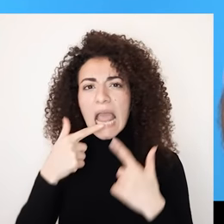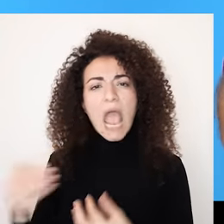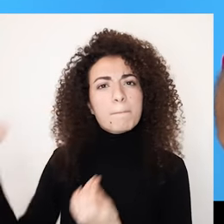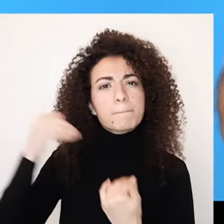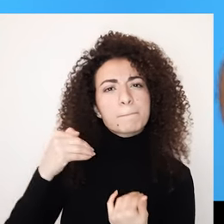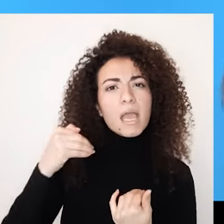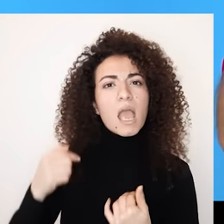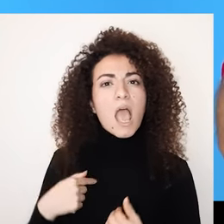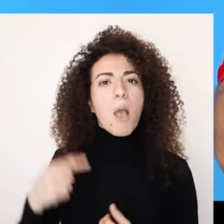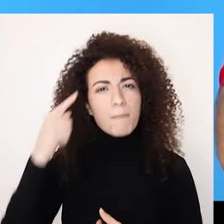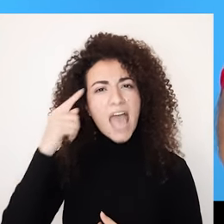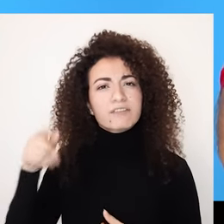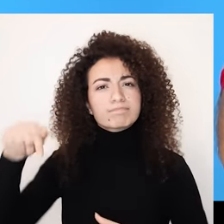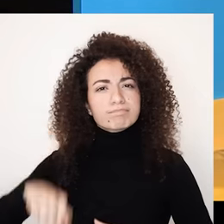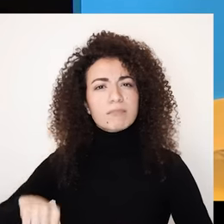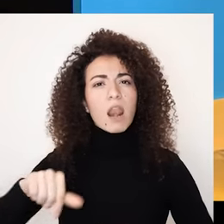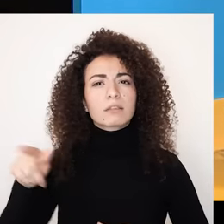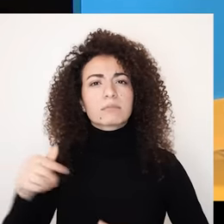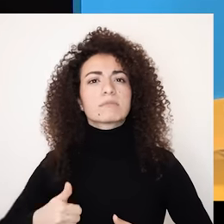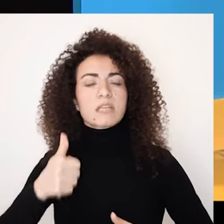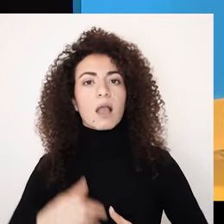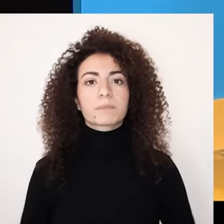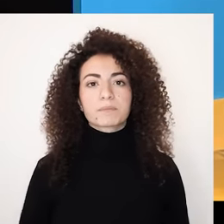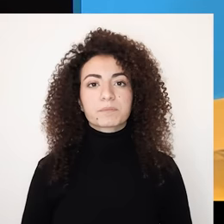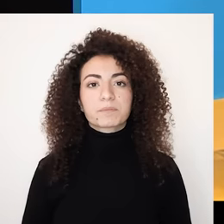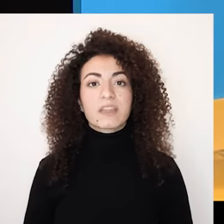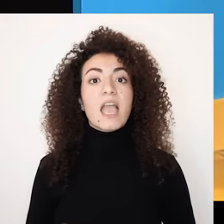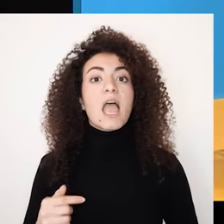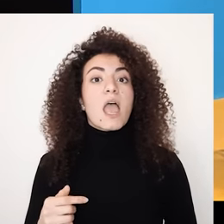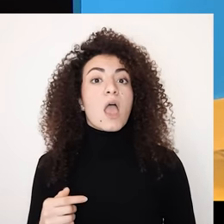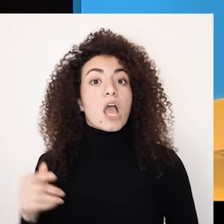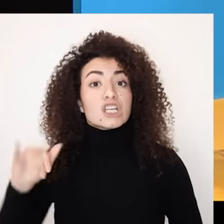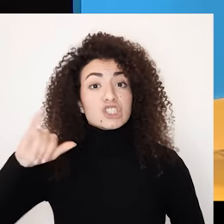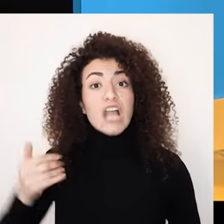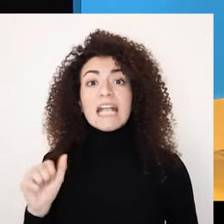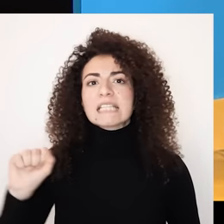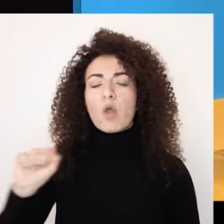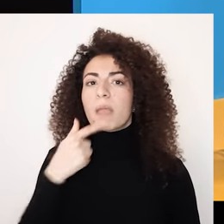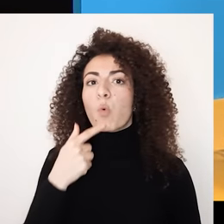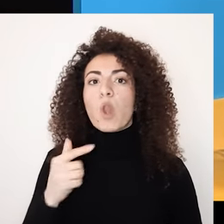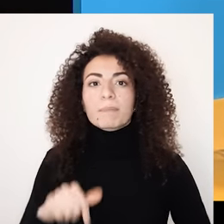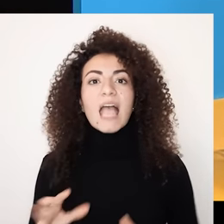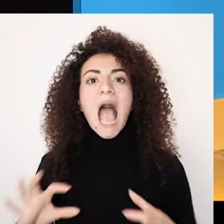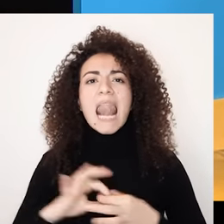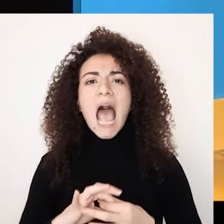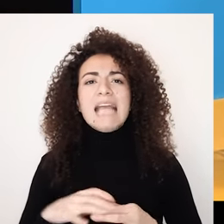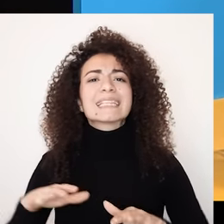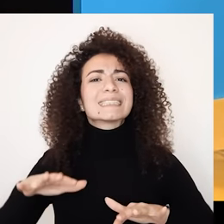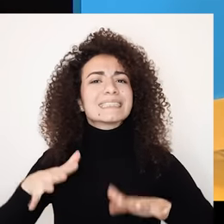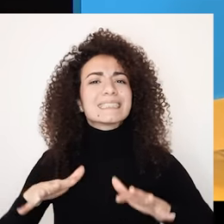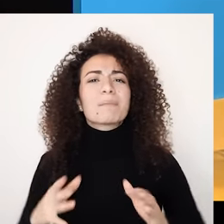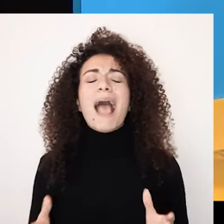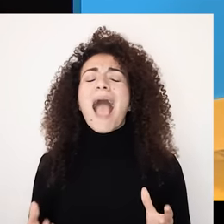لإله وكيفية التخلص منها بيعتبر جاك سالومي إنه غالباً منعيش داخل منظومة علائقية غير صحية ممكن